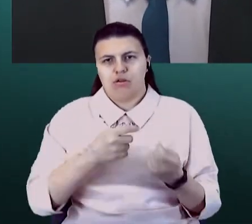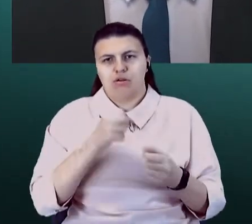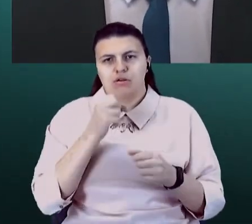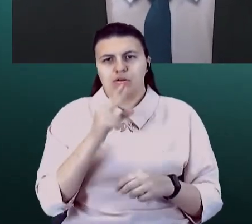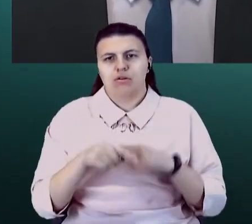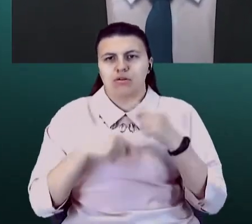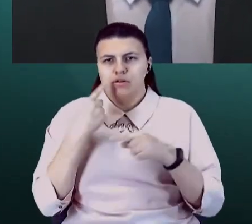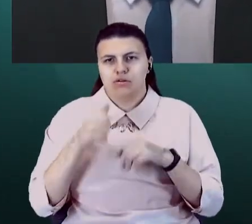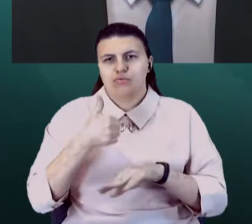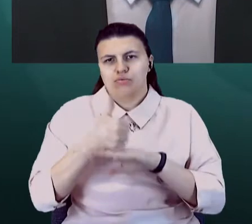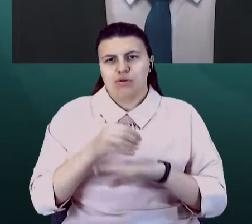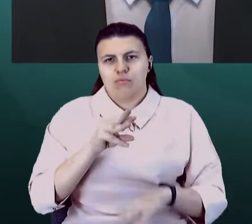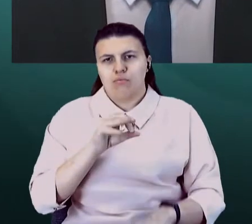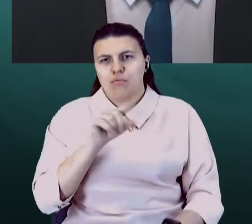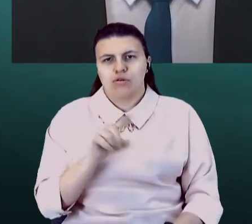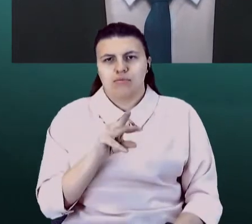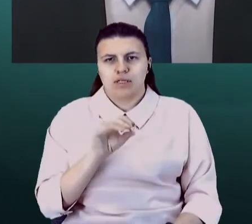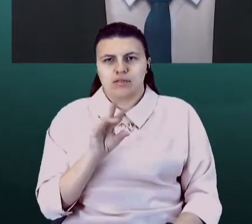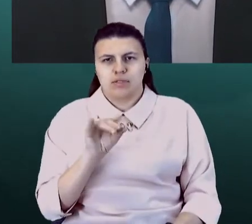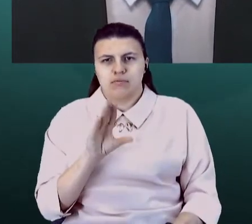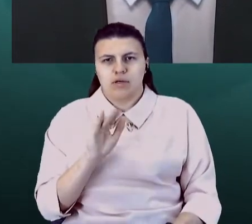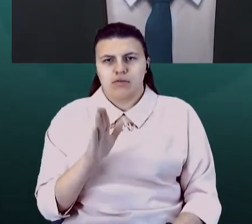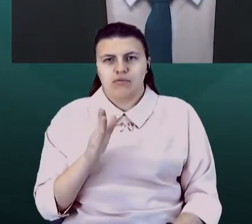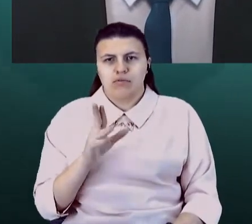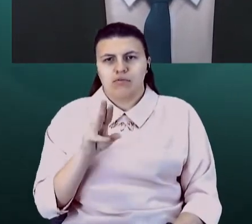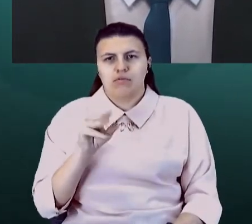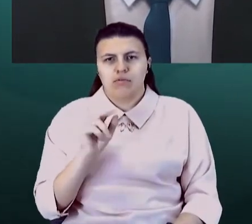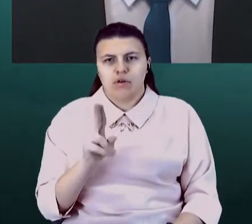Степанов? Так, це можливо.